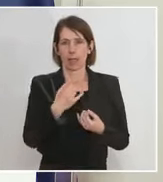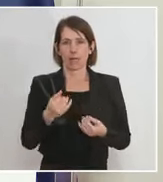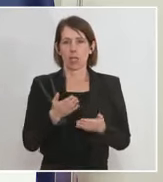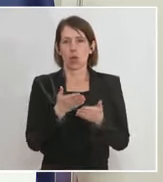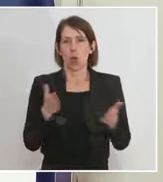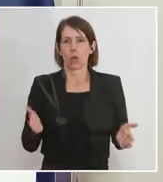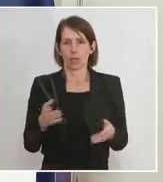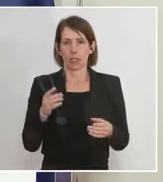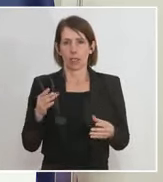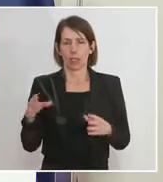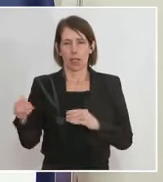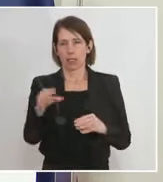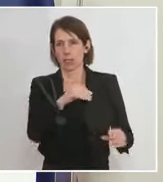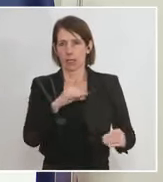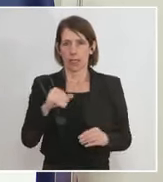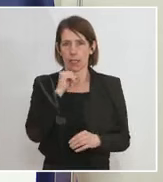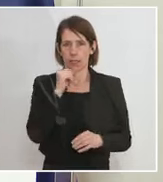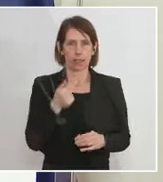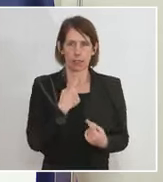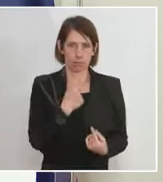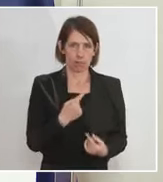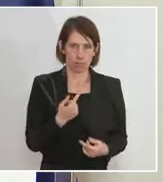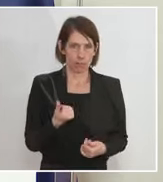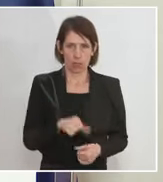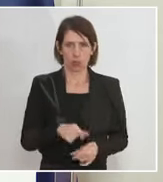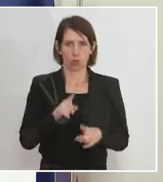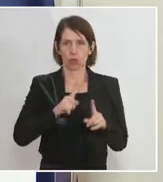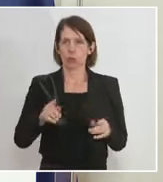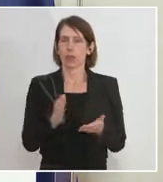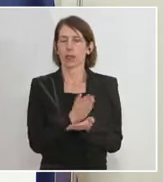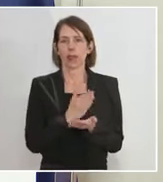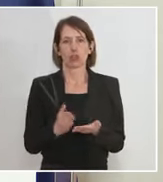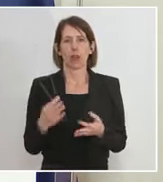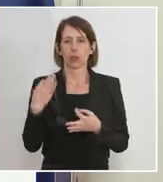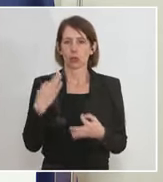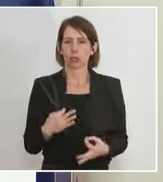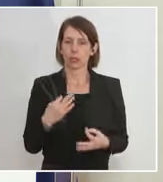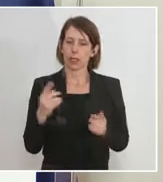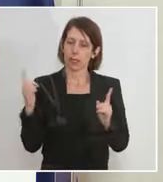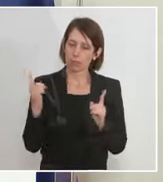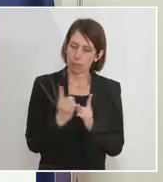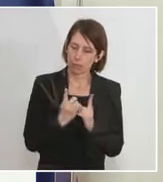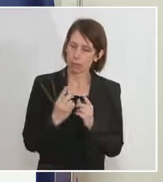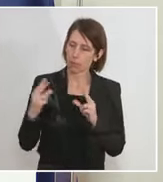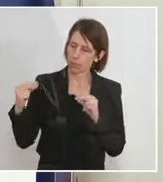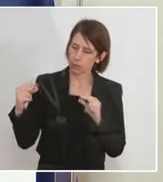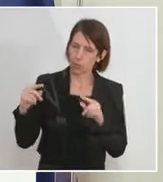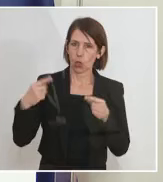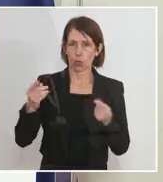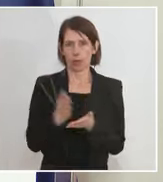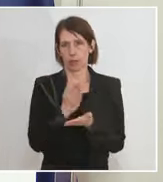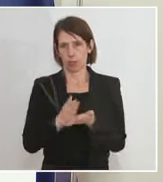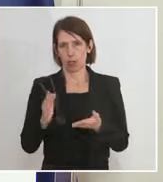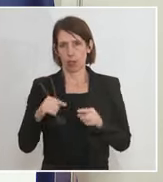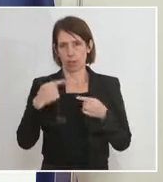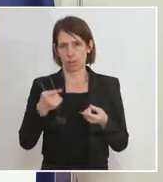befeuere, sondern zuerst mit allen Entscheidungsträgern spreche, wir gemeinsam entscheiden und dann das auch kundtun.